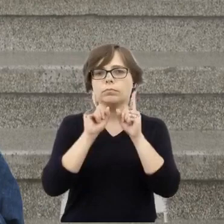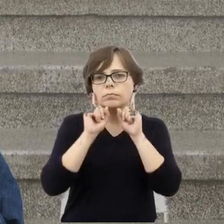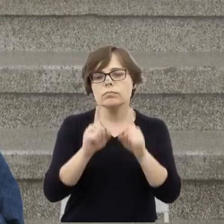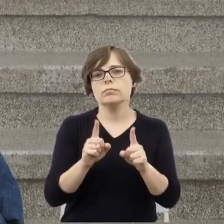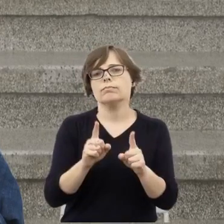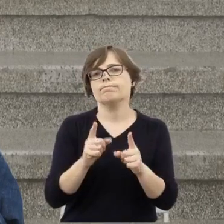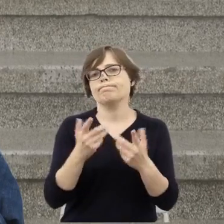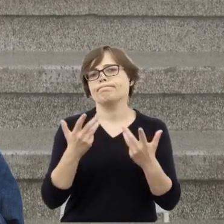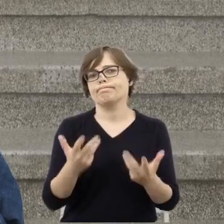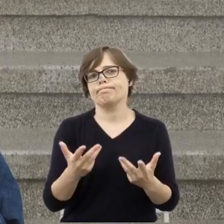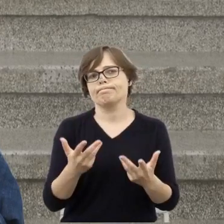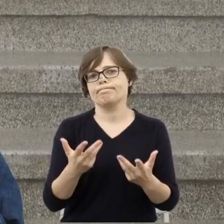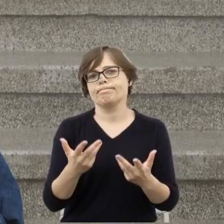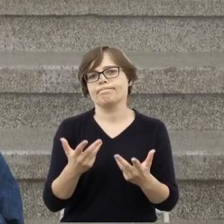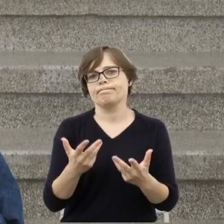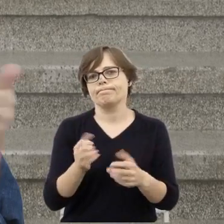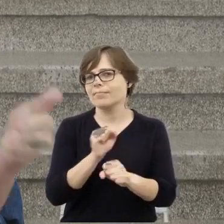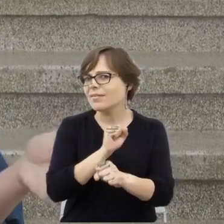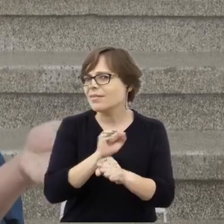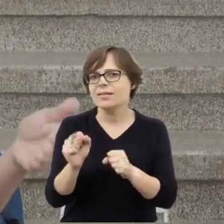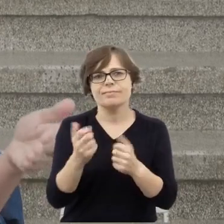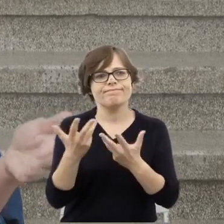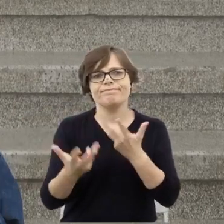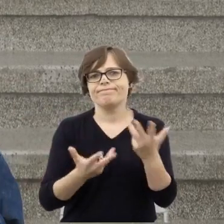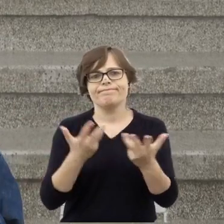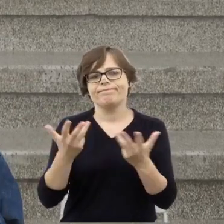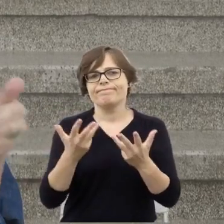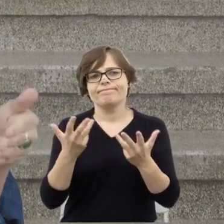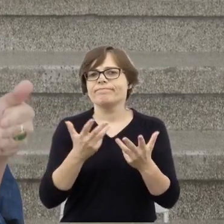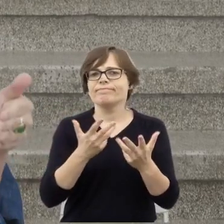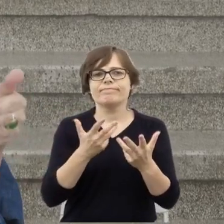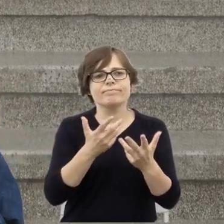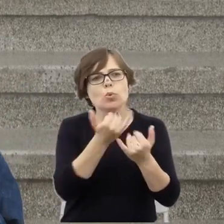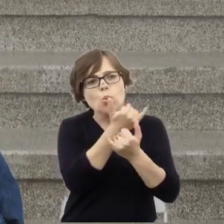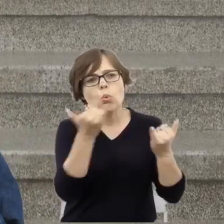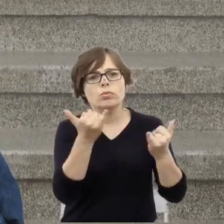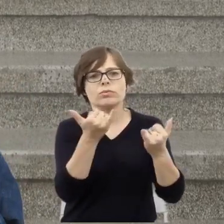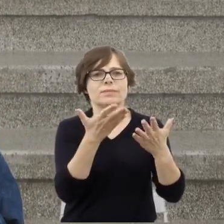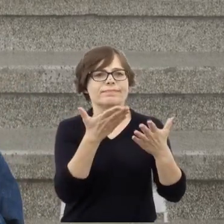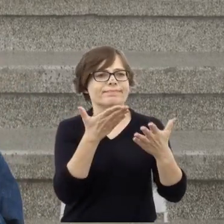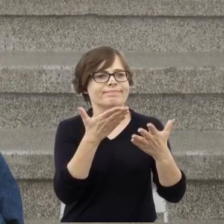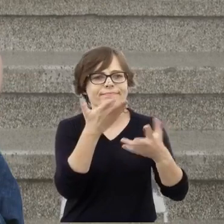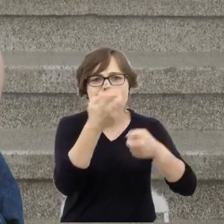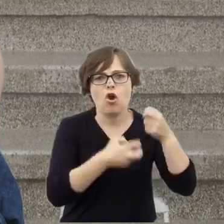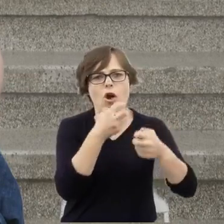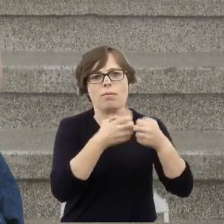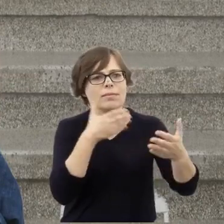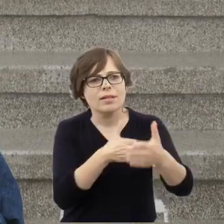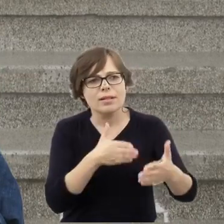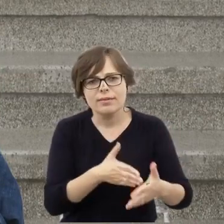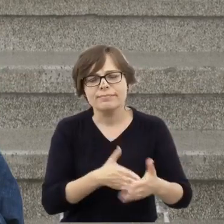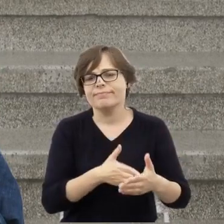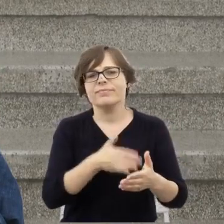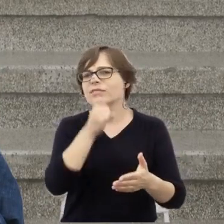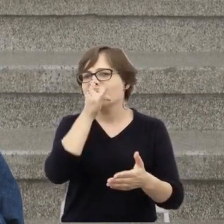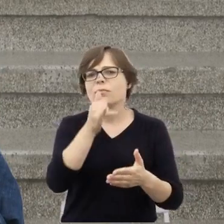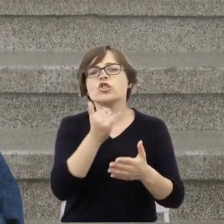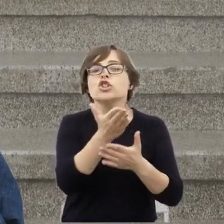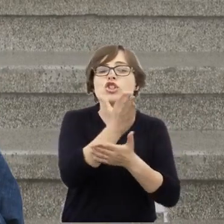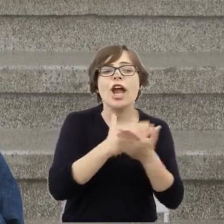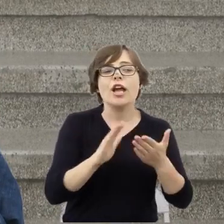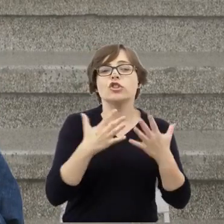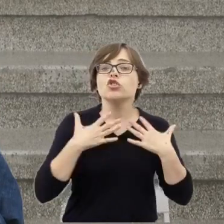definitywne aporie uniemożliwiające identyfikację części